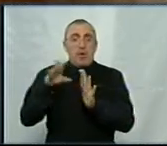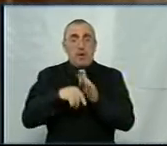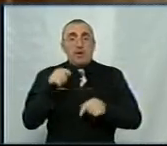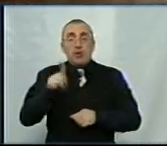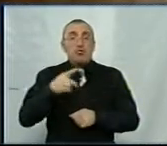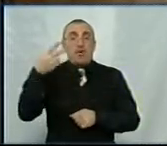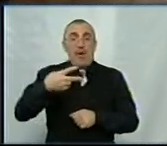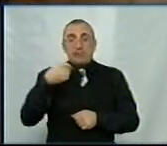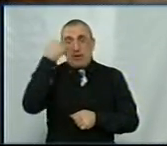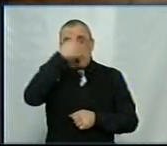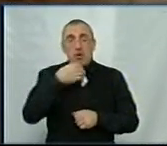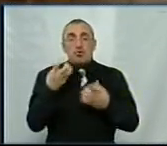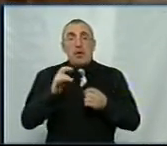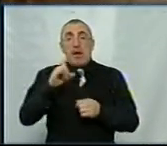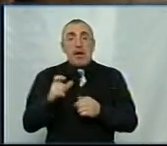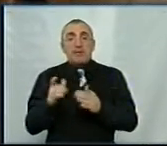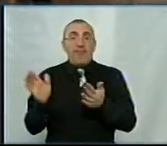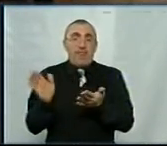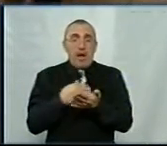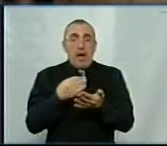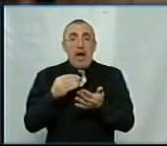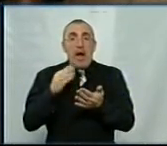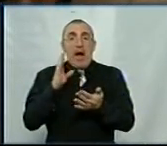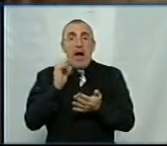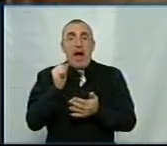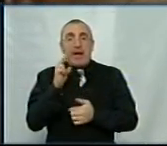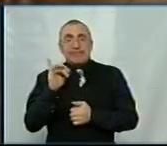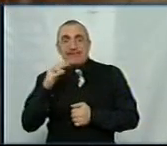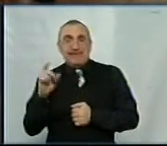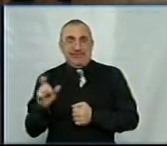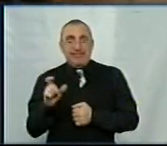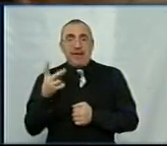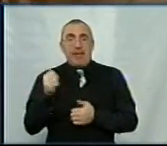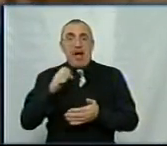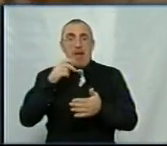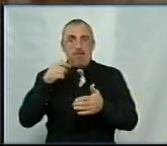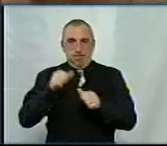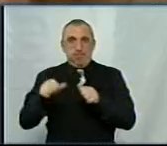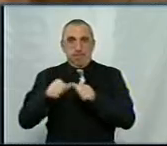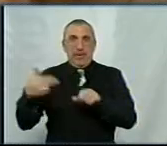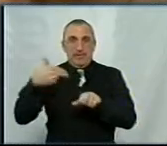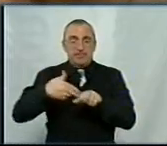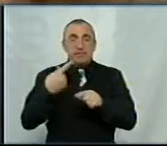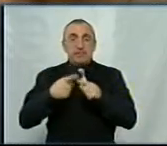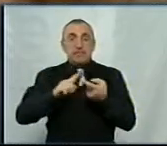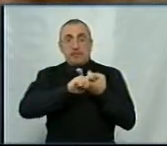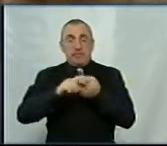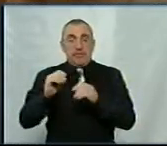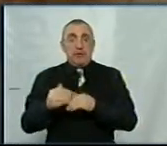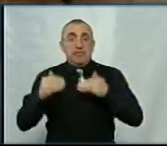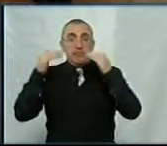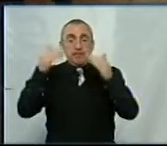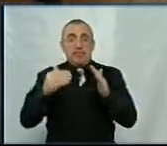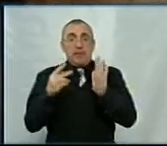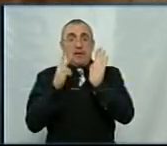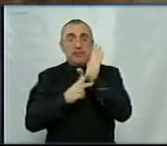що на 2020 рік ще як виключення акциз на пальне залишається в місцевих бюджетах. В зв'язку з цим ми збільшили на